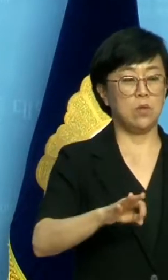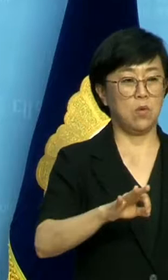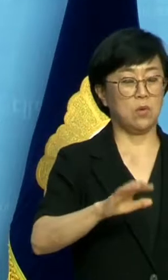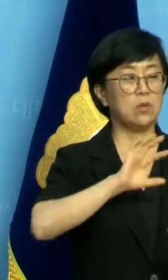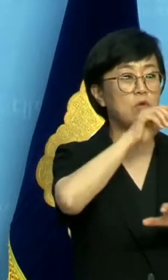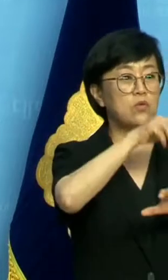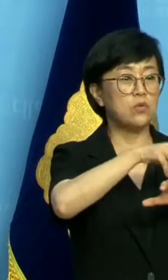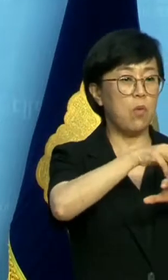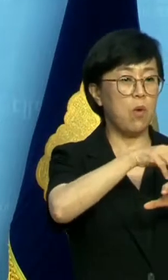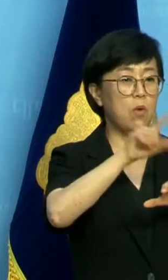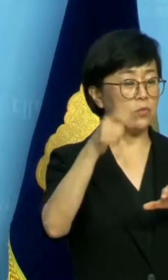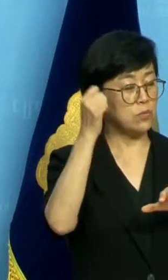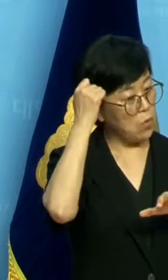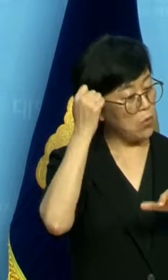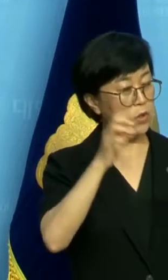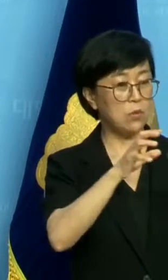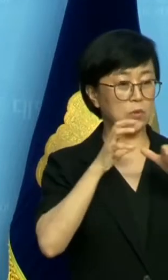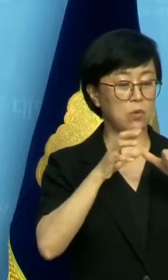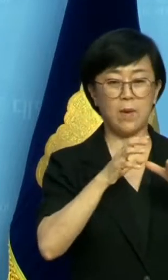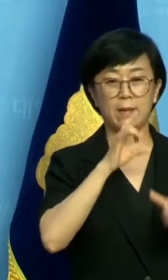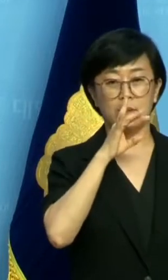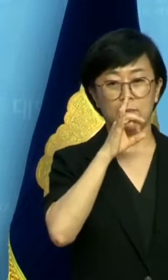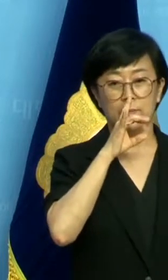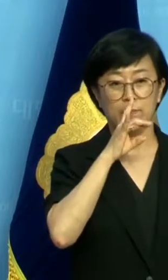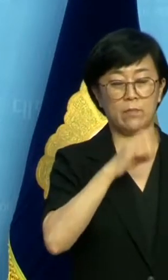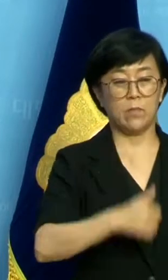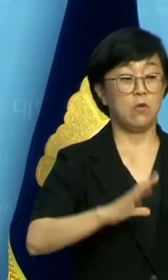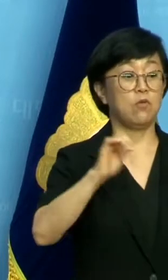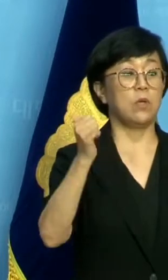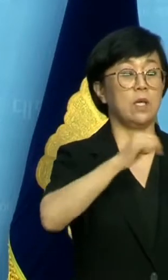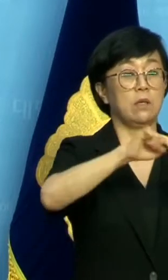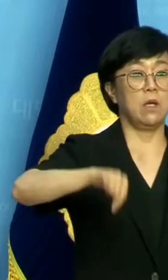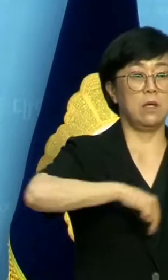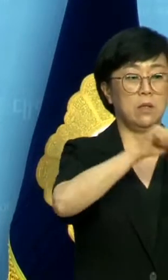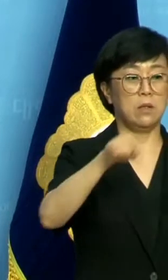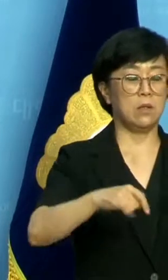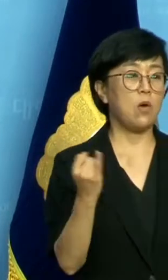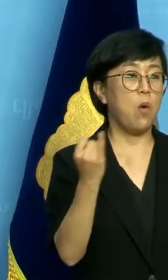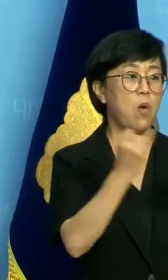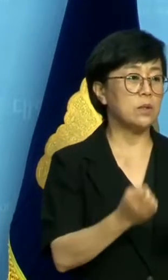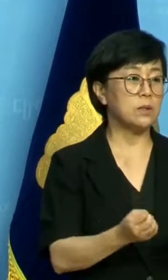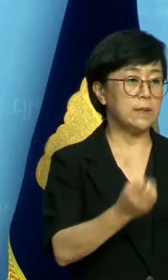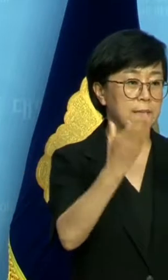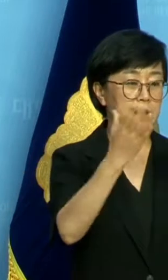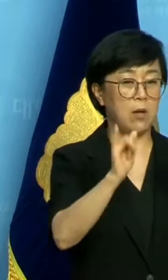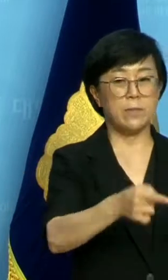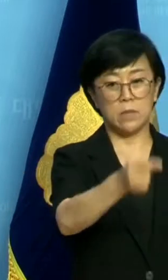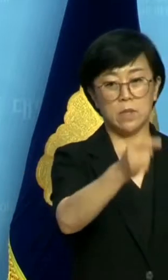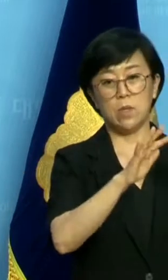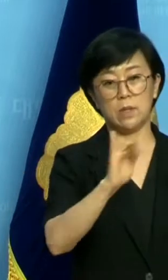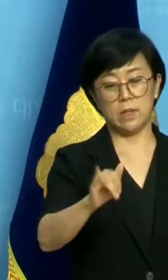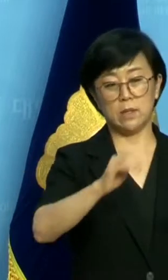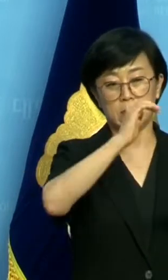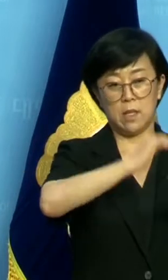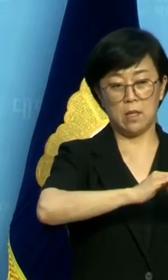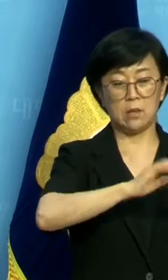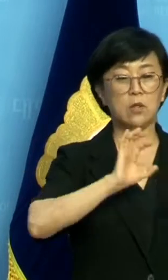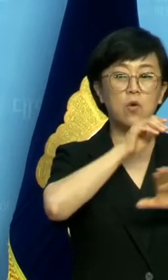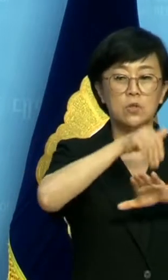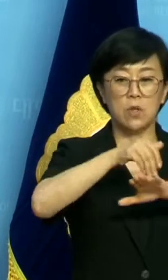이용도 전면 제안합니다 국회 내에 있는 예식장 하객 인원을 제안하고 연수원